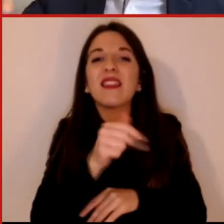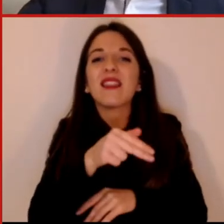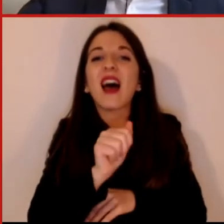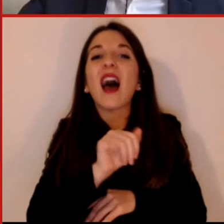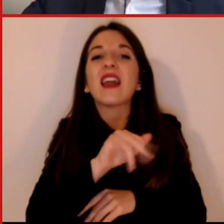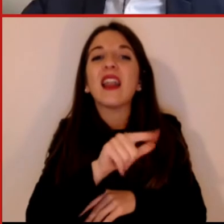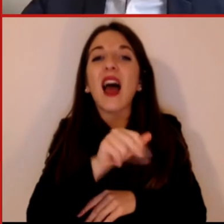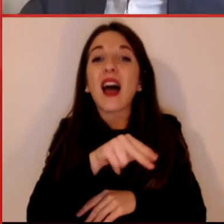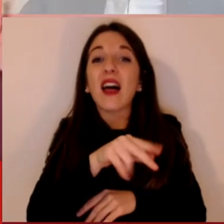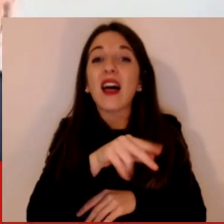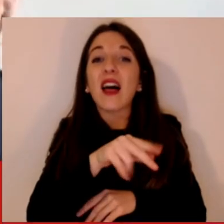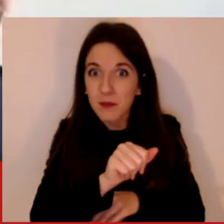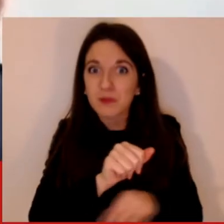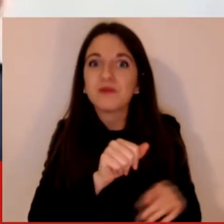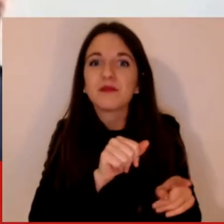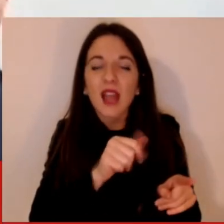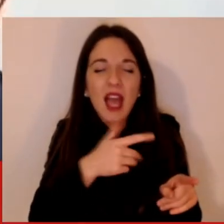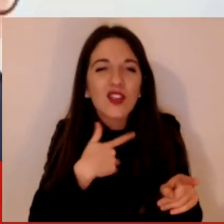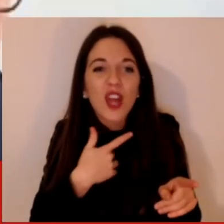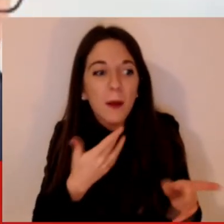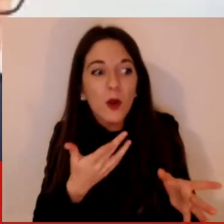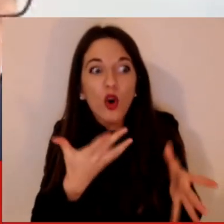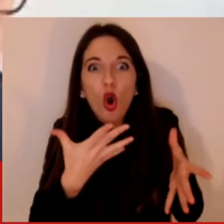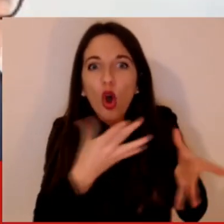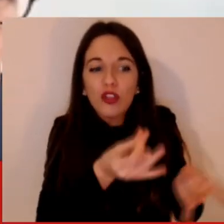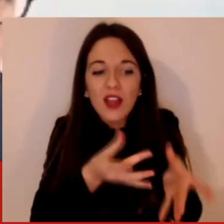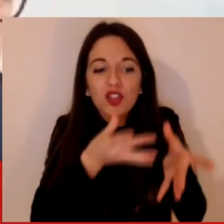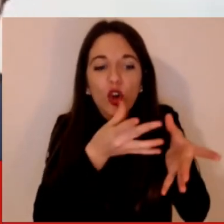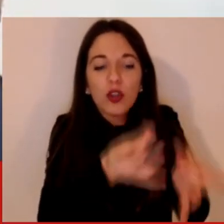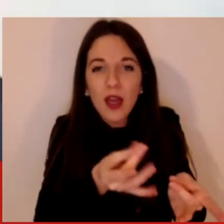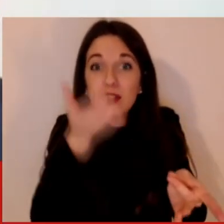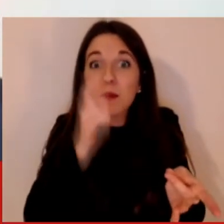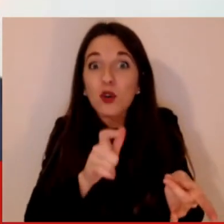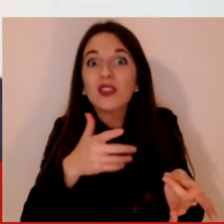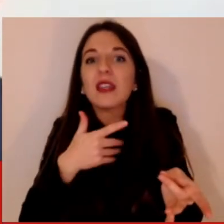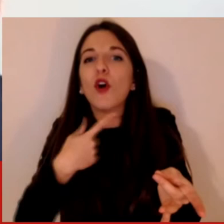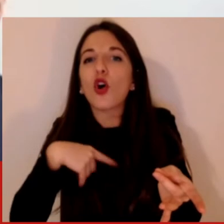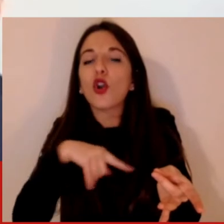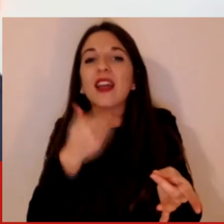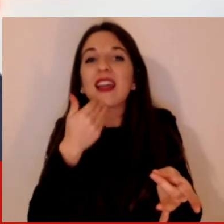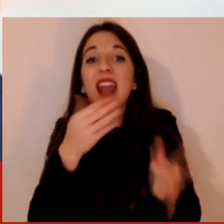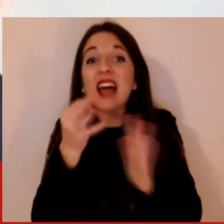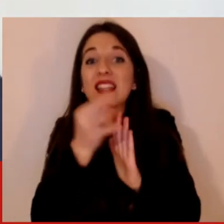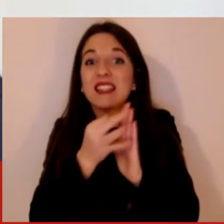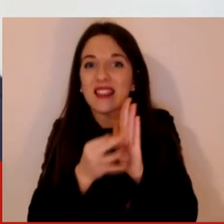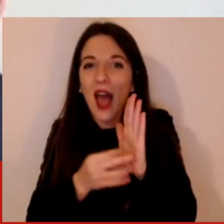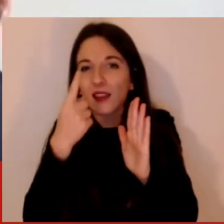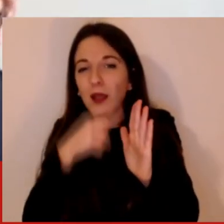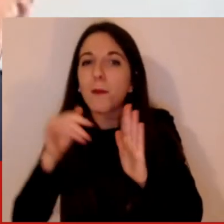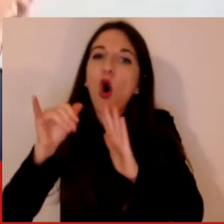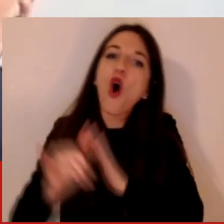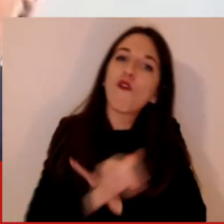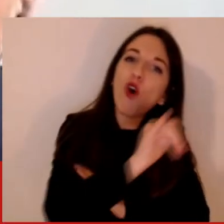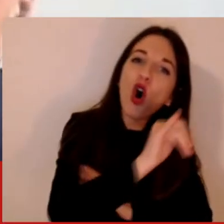quale dov'è essere la grandezza dell'epidemia in Wuhan per poter avere quel tipo